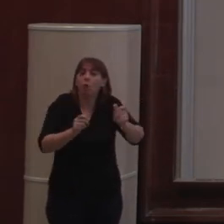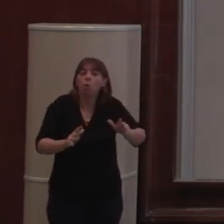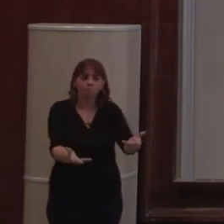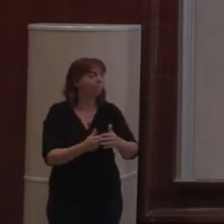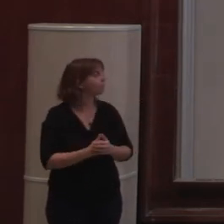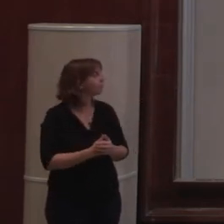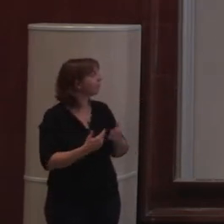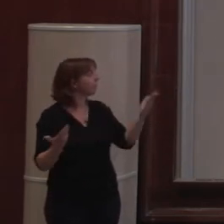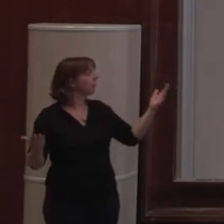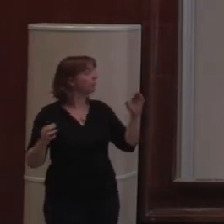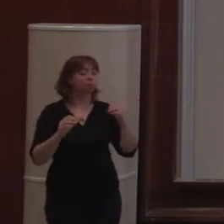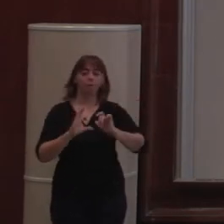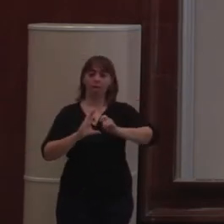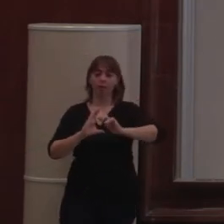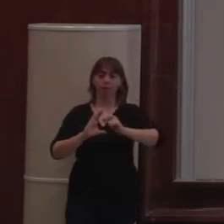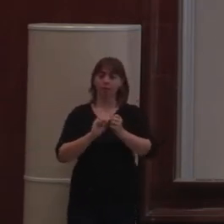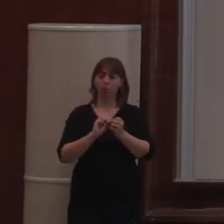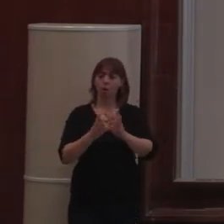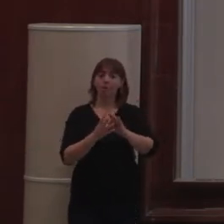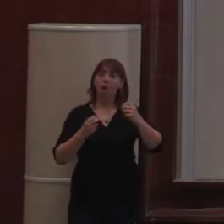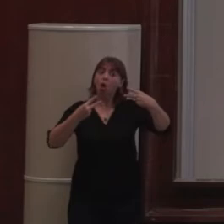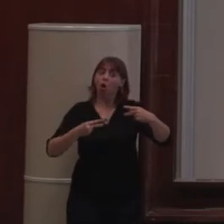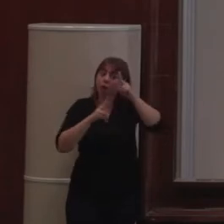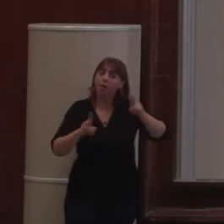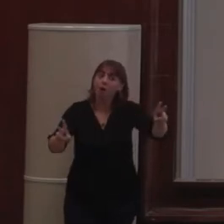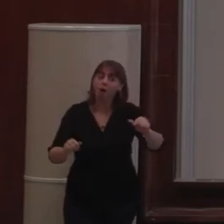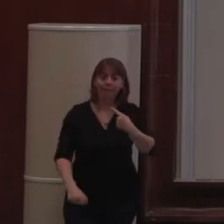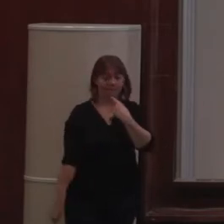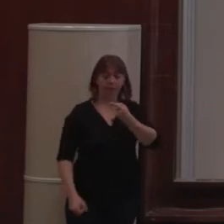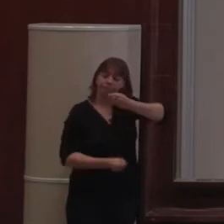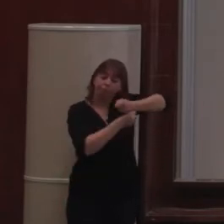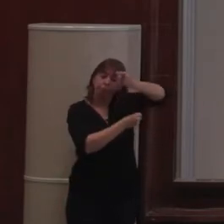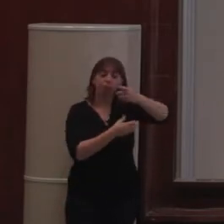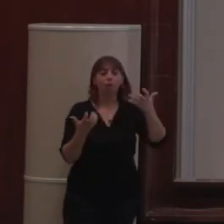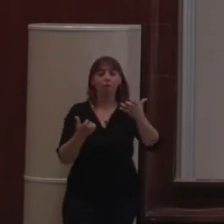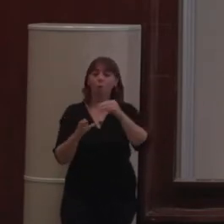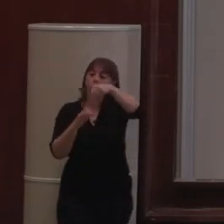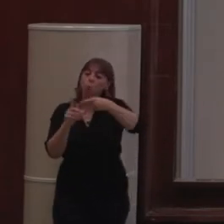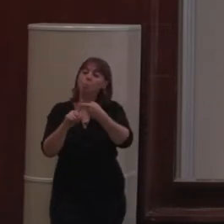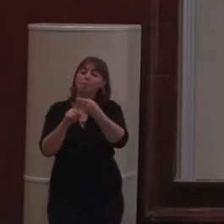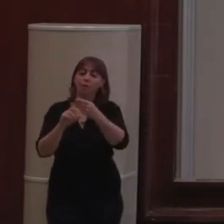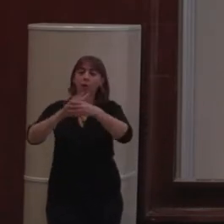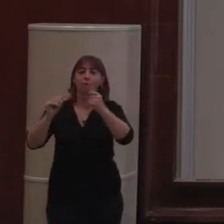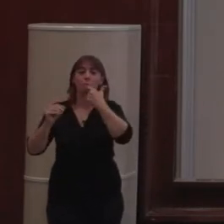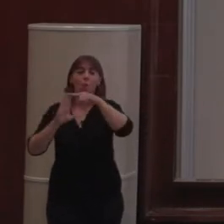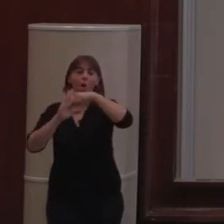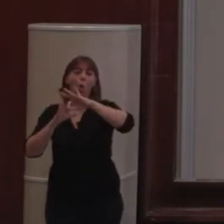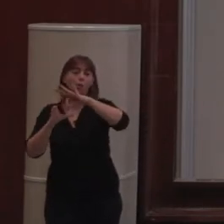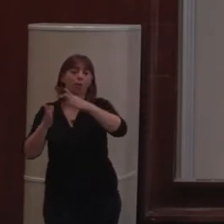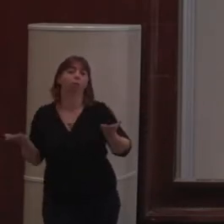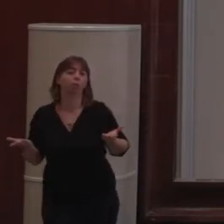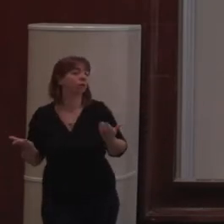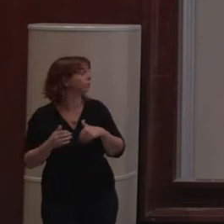Donc, depuis l'interface web, vous voyez, ce n pas du code. Depuis l'interface web, on dit, je veux un nouveau type de contenu qui sera une recette. Et donc, dedans,